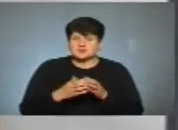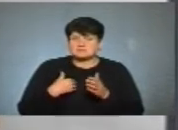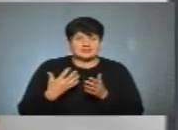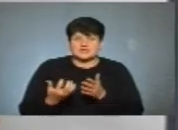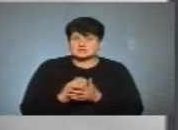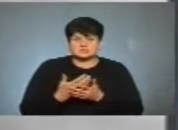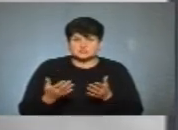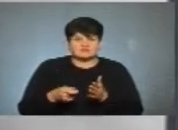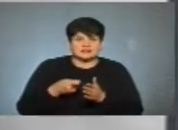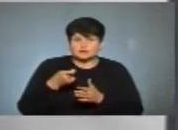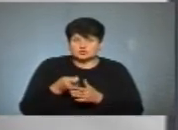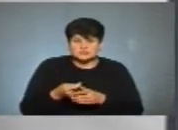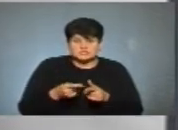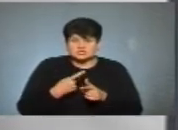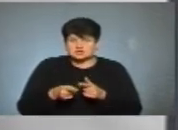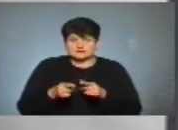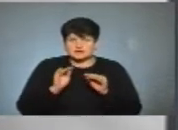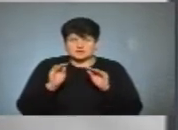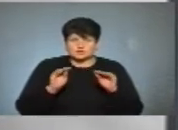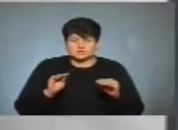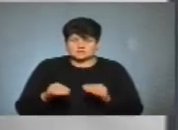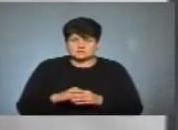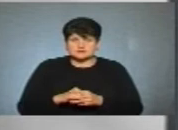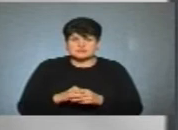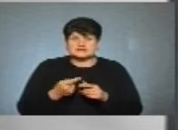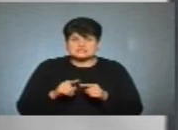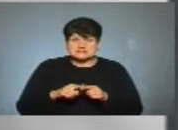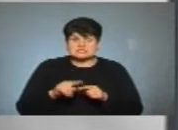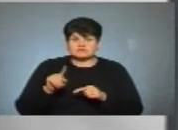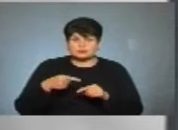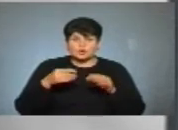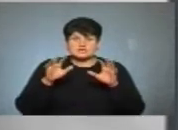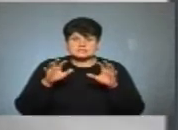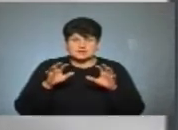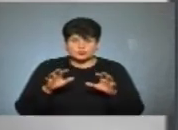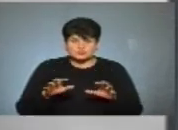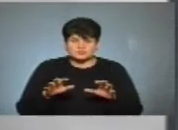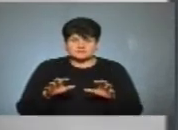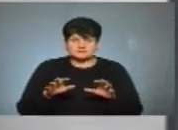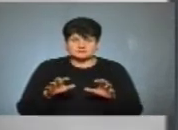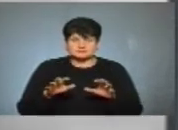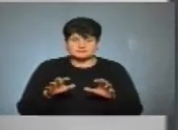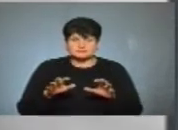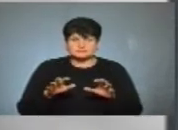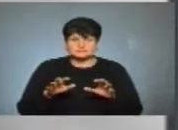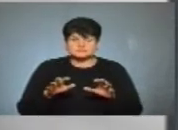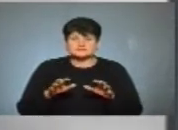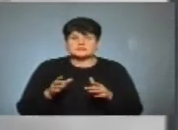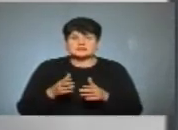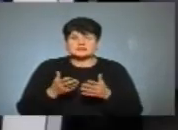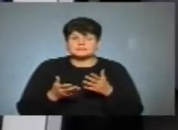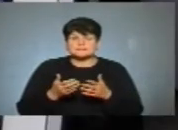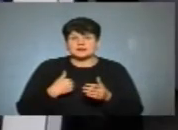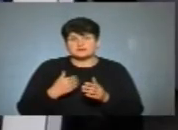знайшли, ви її не подали, чи ще вона не розміщена? Не подали, це вимога законодавства. Власне, це ВК ще не розміщала всі програми. Ну, якби в нас